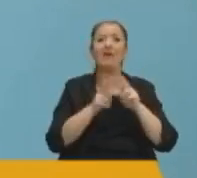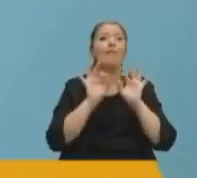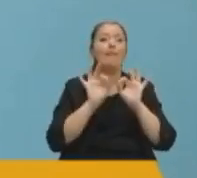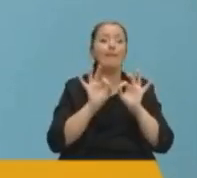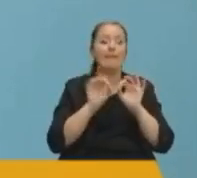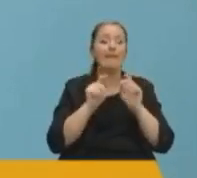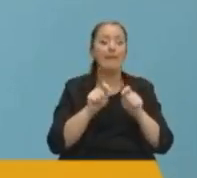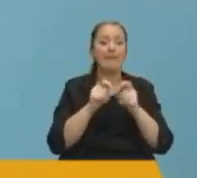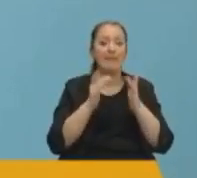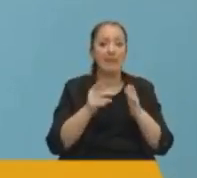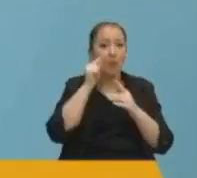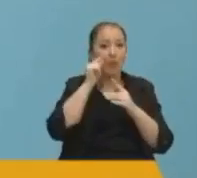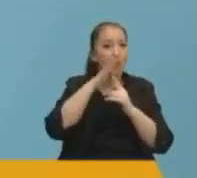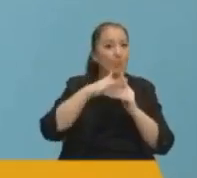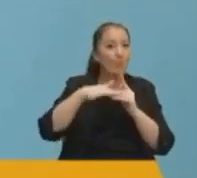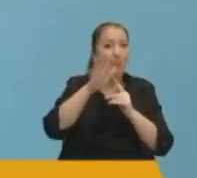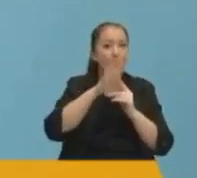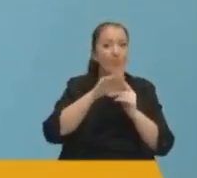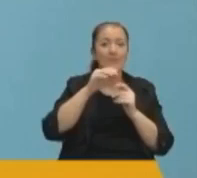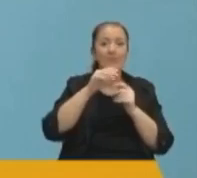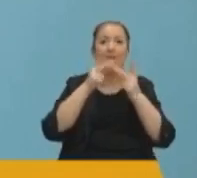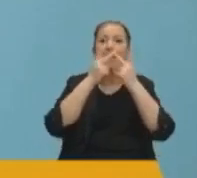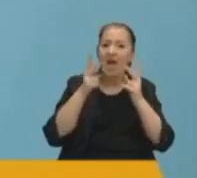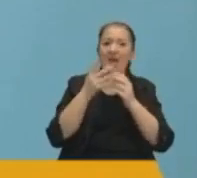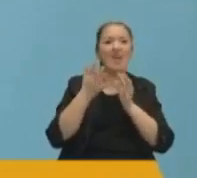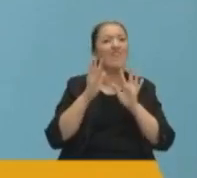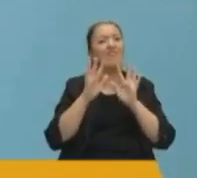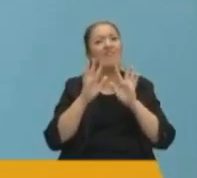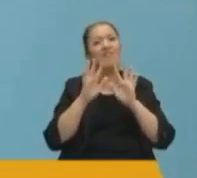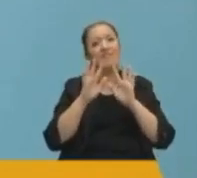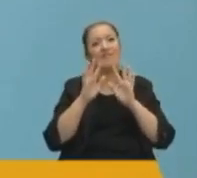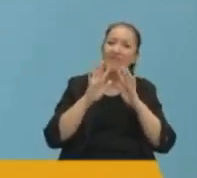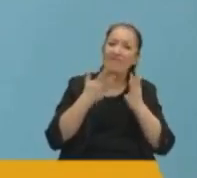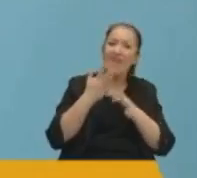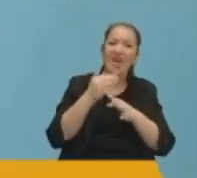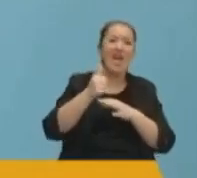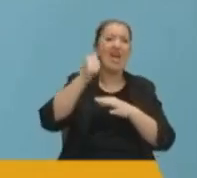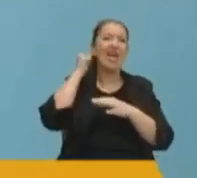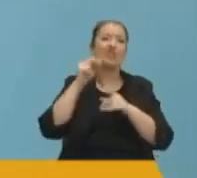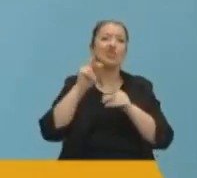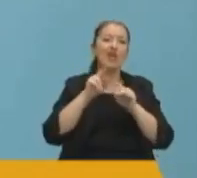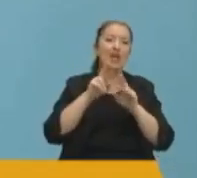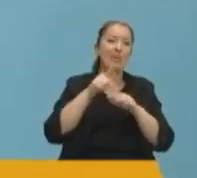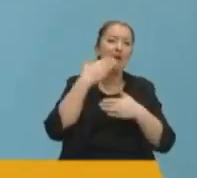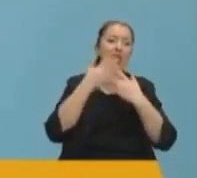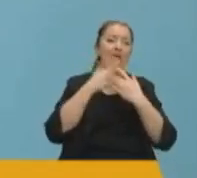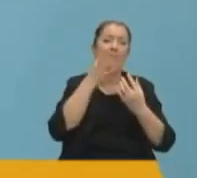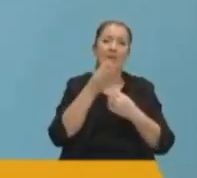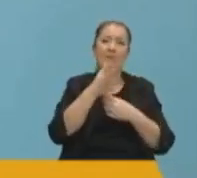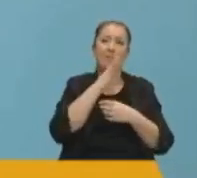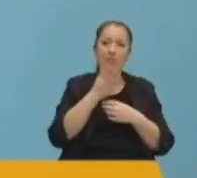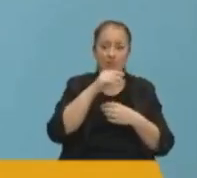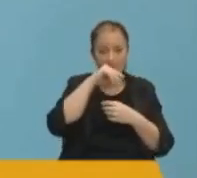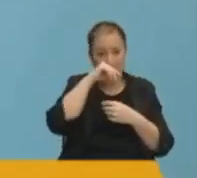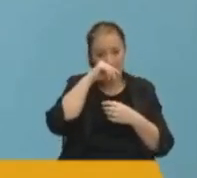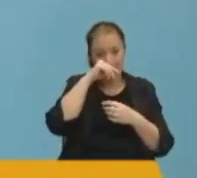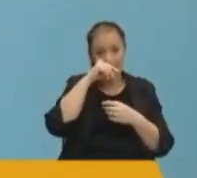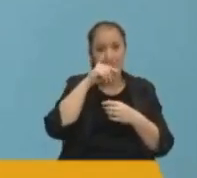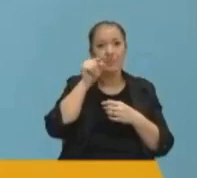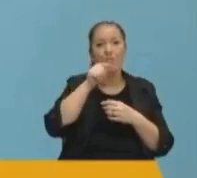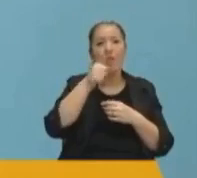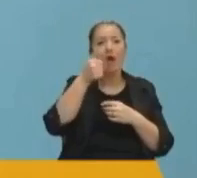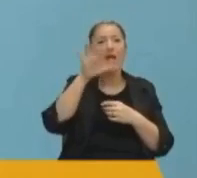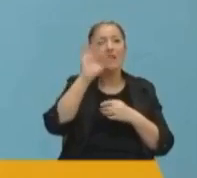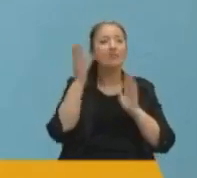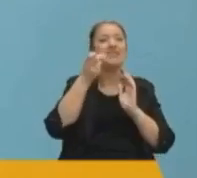ettiklerini, toplumu layık ve gerici şeklinde ayrıştırdıklarını hepimiz gayet iyi biliyoruz. Bu hastalıklı duruma ilişkin vakalar 60 darbesinde,